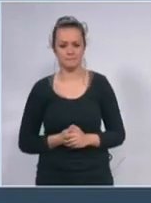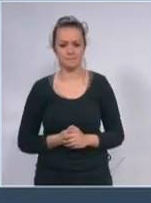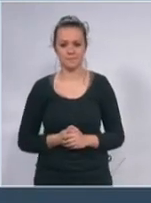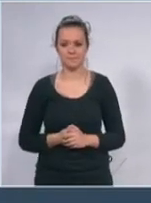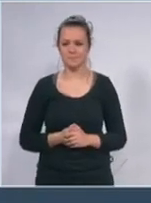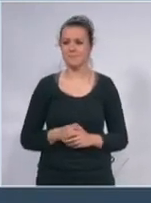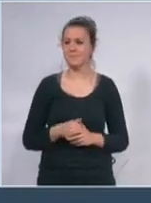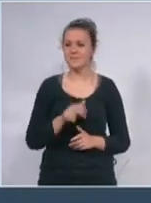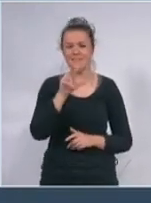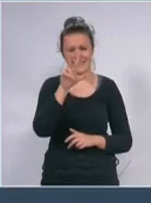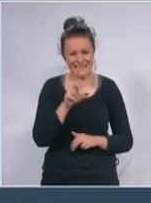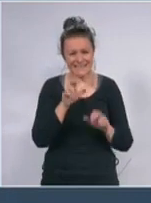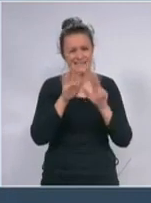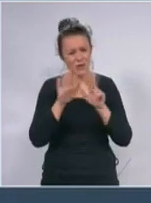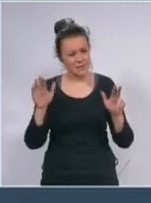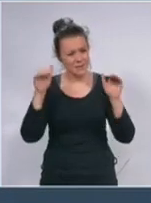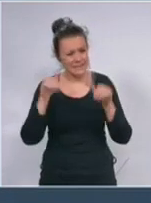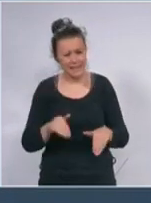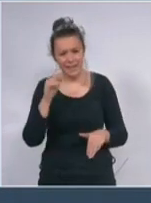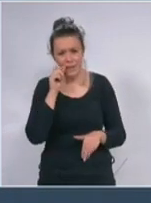318.000 ljudi od 5. marta